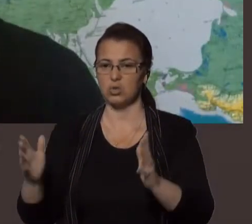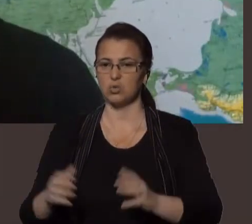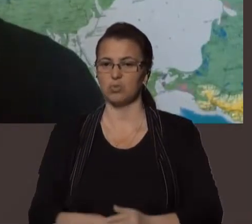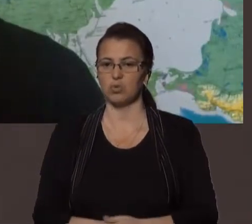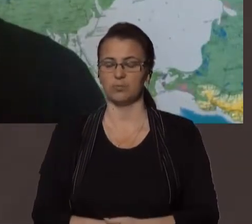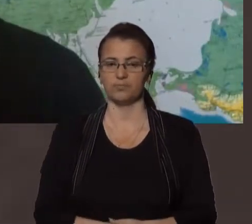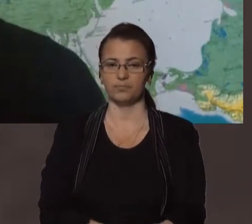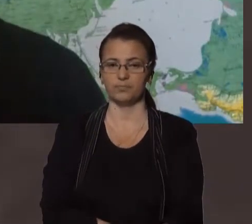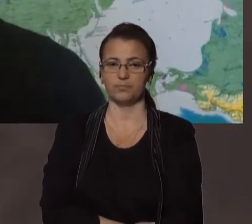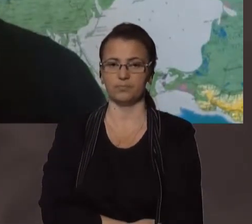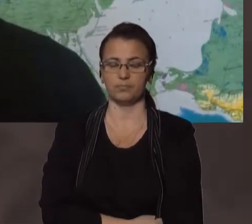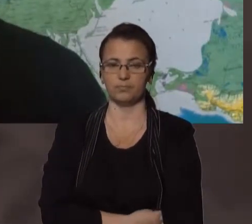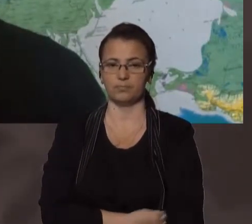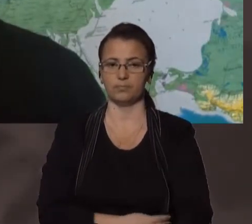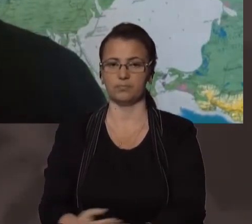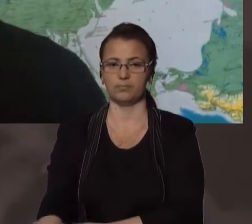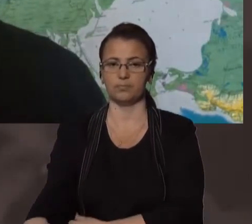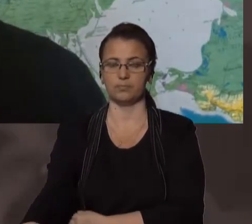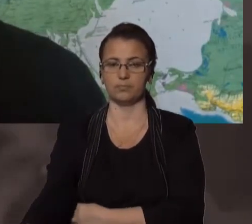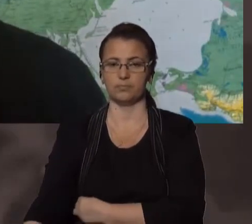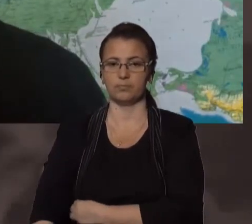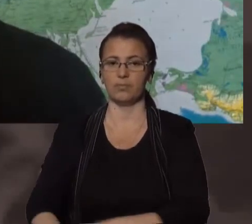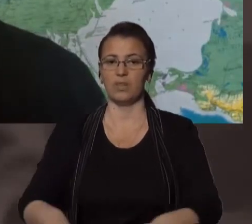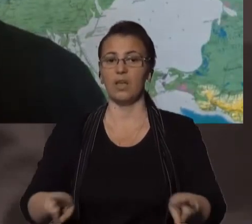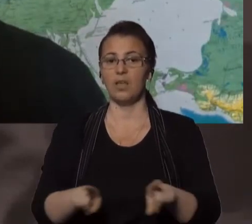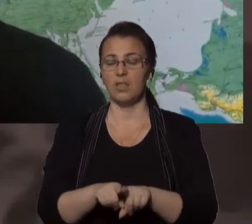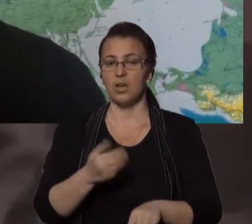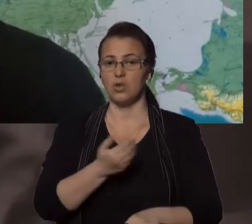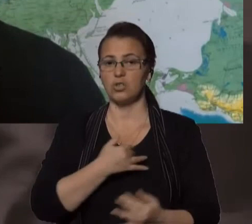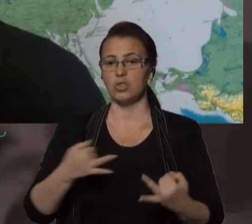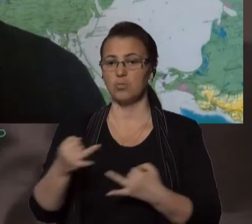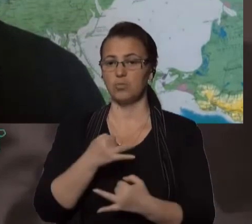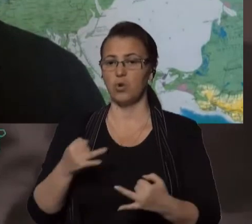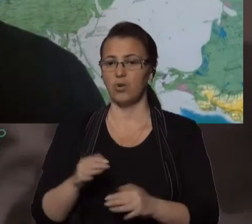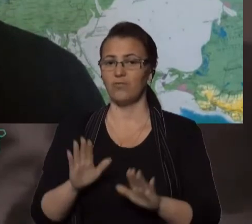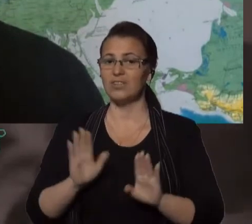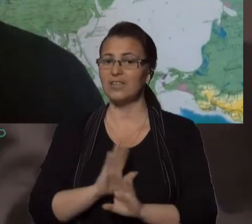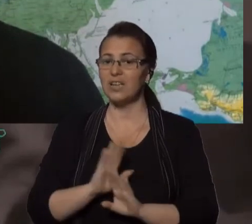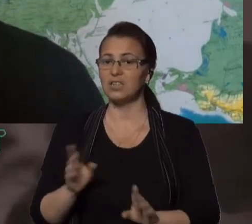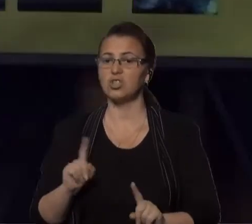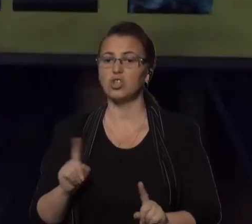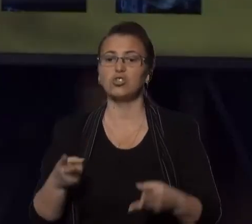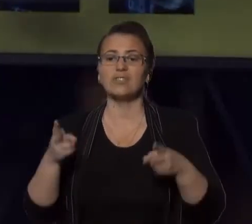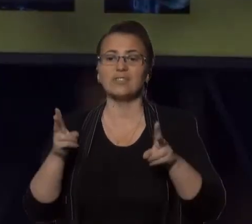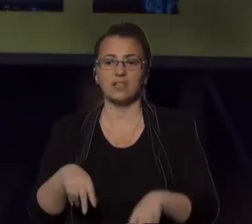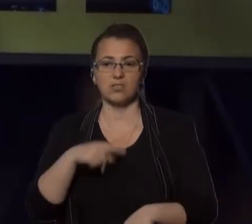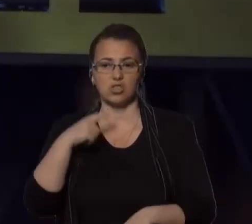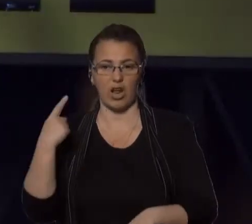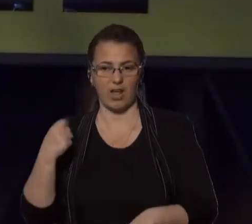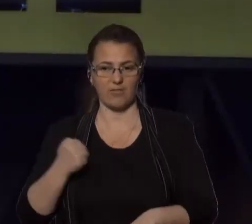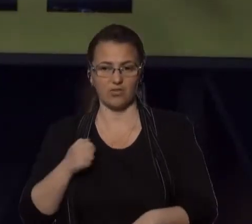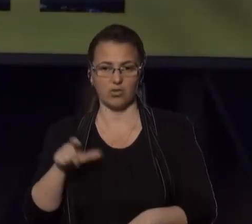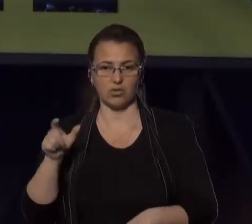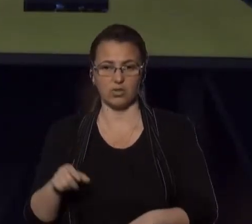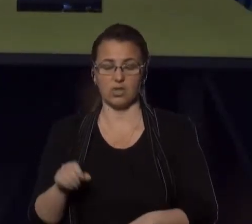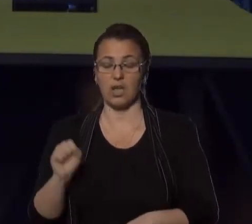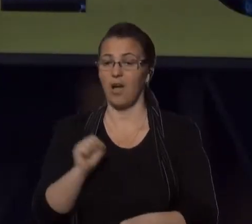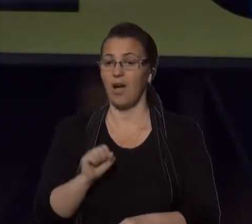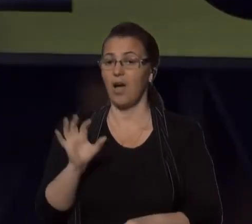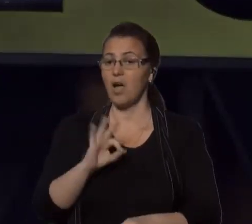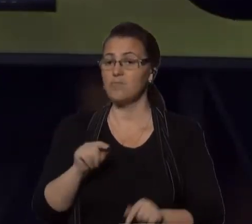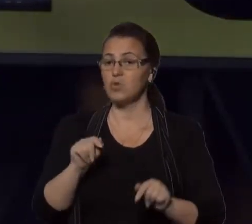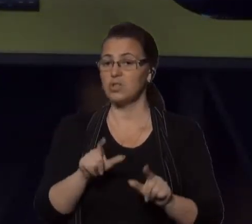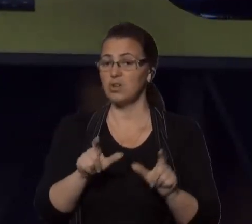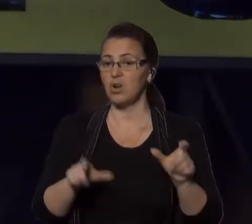І також ми хотіли поговорити не лише про те, що залишають по собі росіяни, а й також про тих людей, які